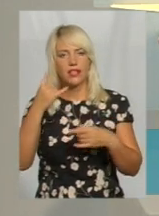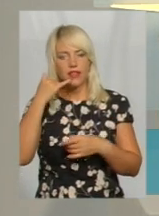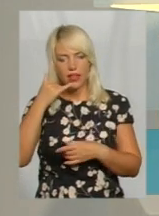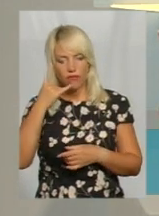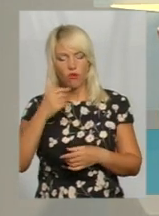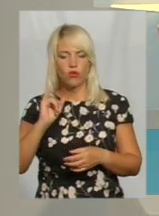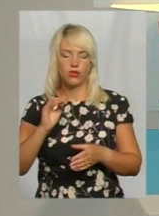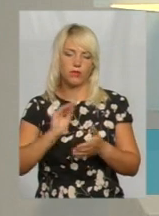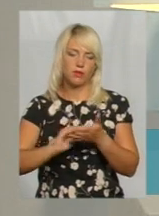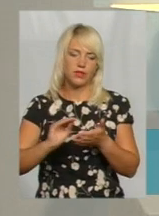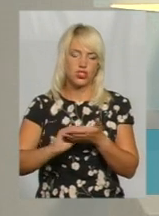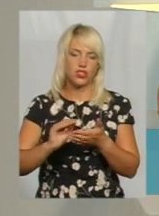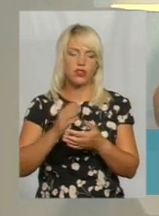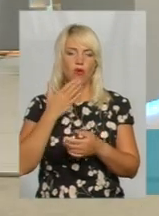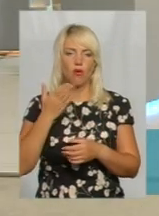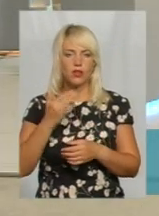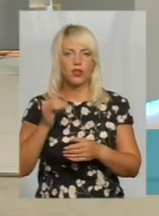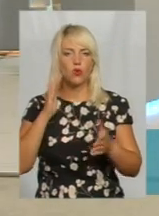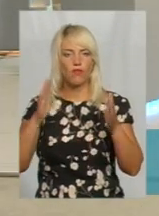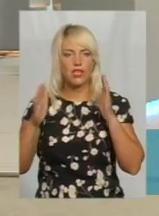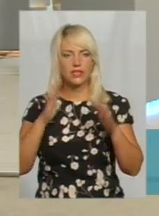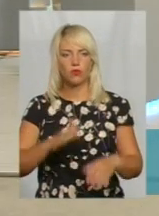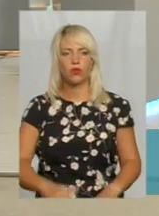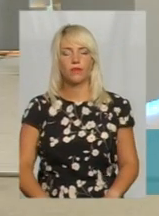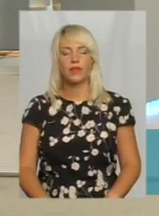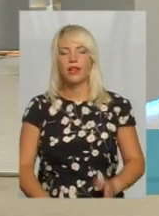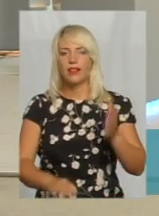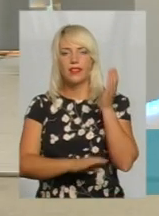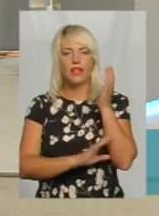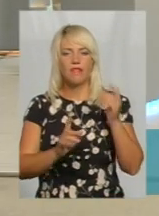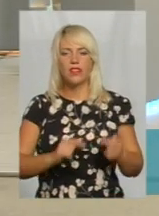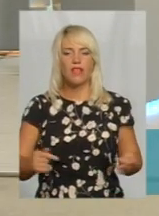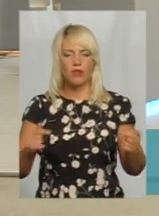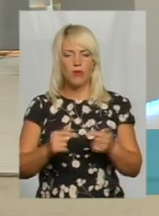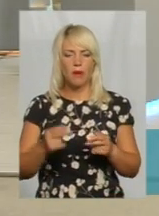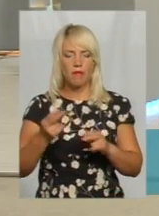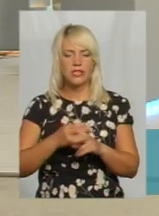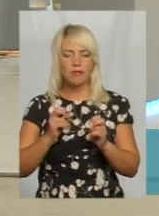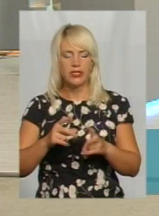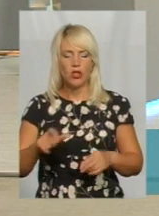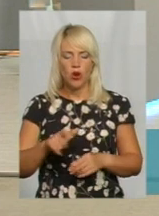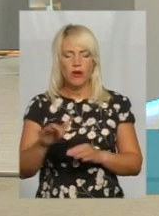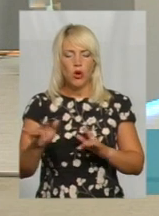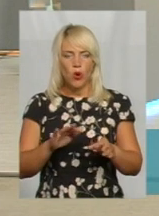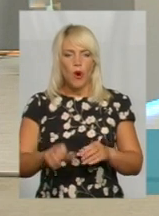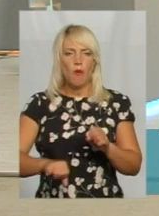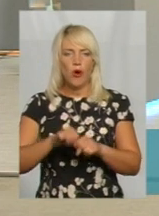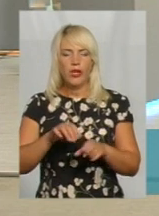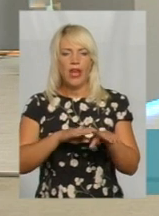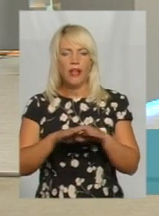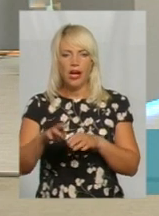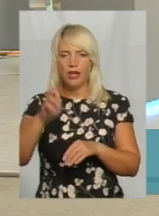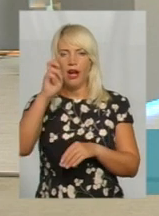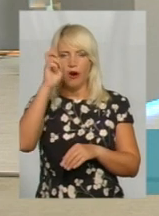трансляцією у Фейсбук. Пане Сергію, дерева не відповідають безпеці дорожнього руху, порушують державні стандарти України. Так, ви